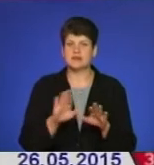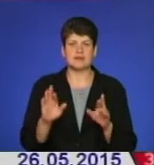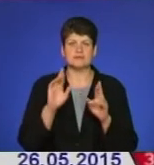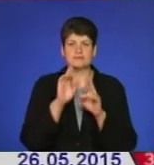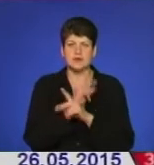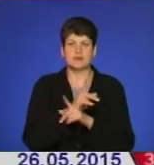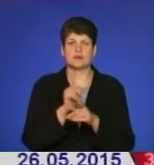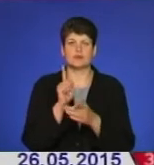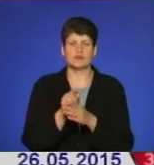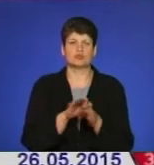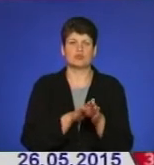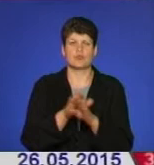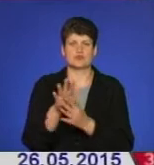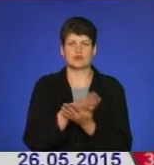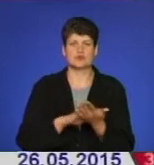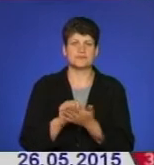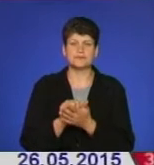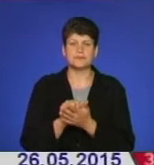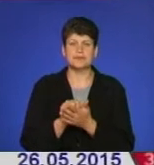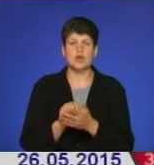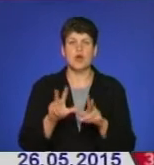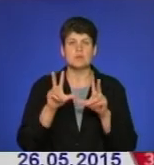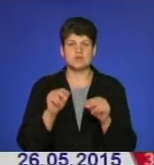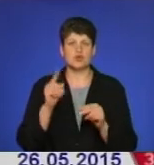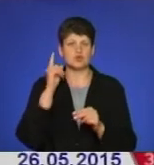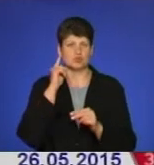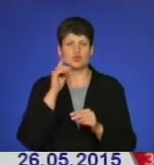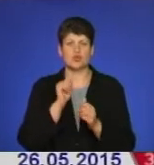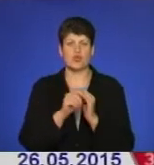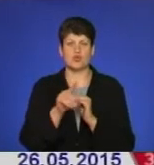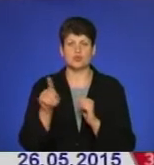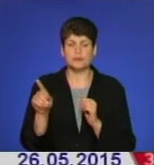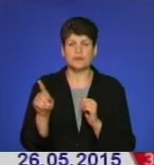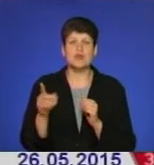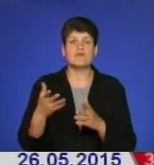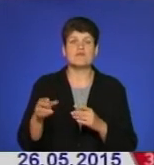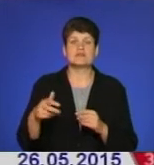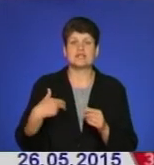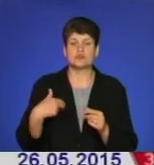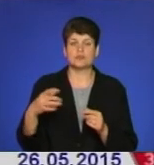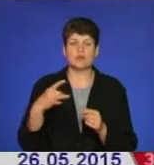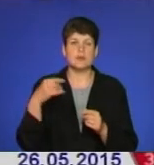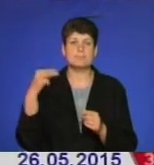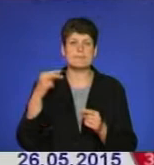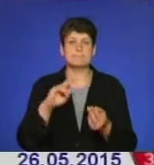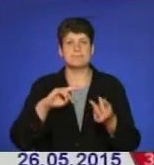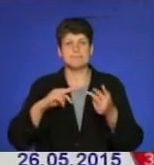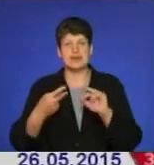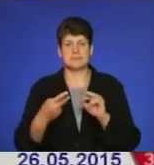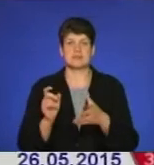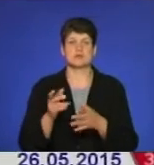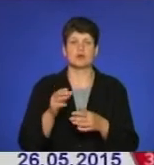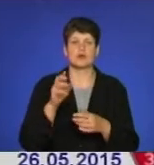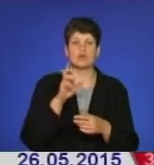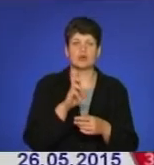бути повністю викорене. Обіцяю, що почую кожного. У Заліщицькому районі президент перепризначив Бориса